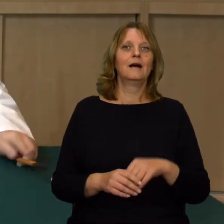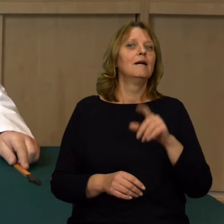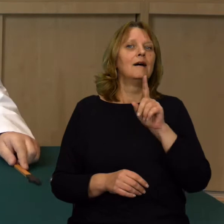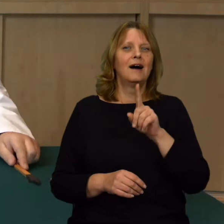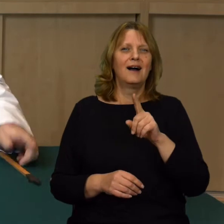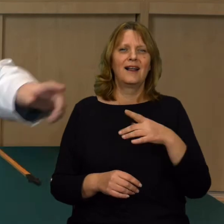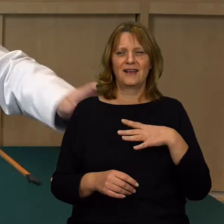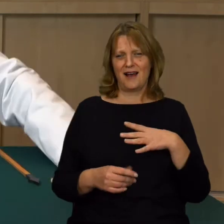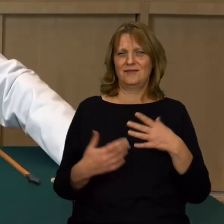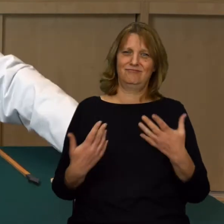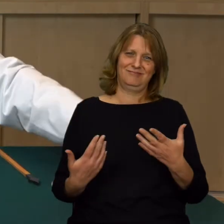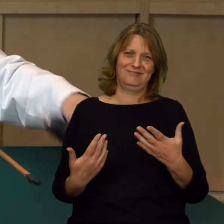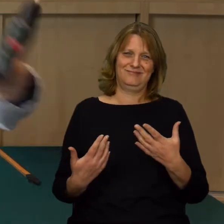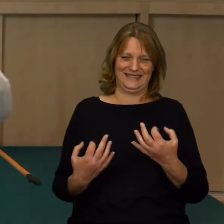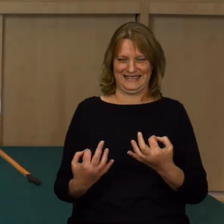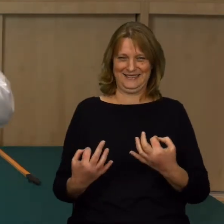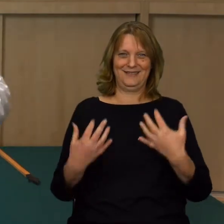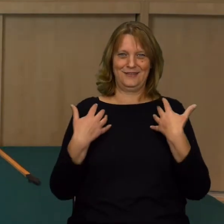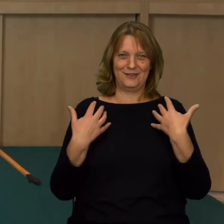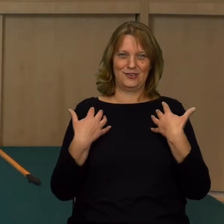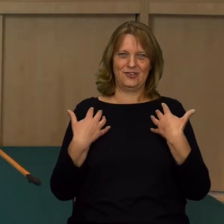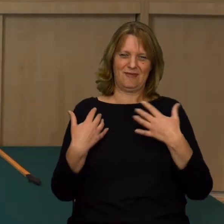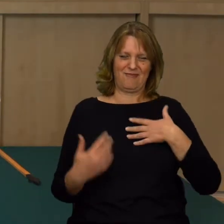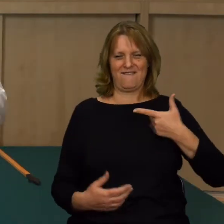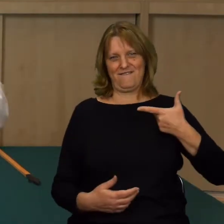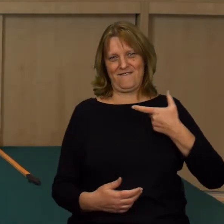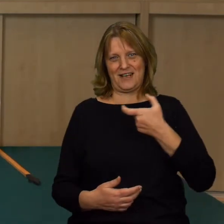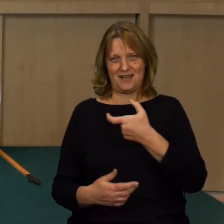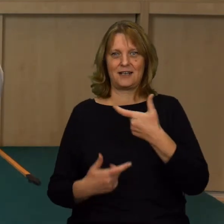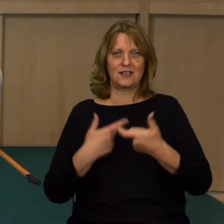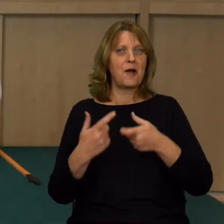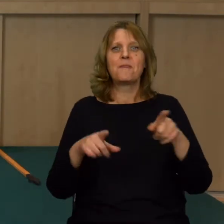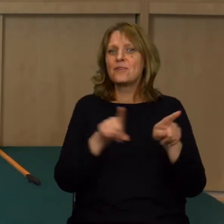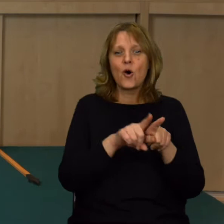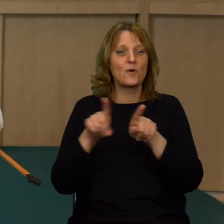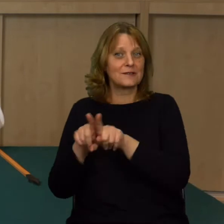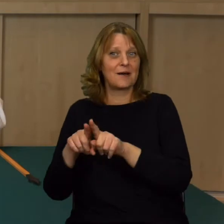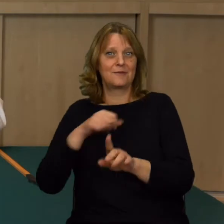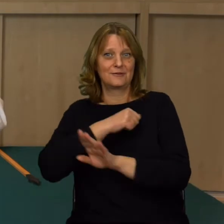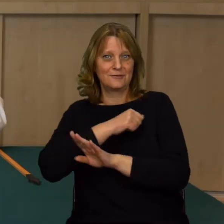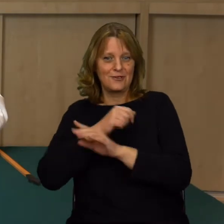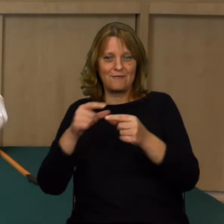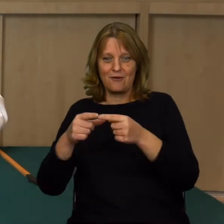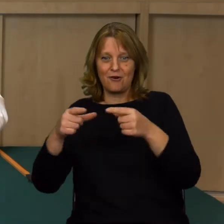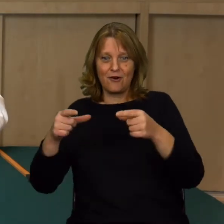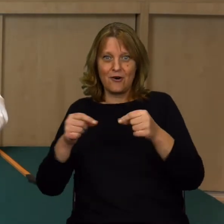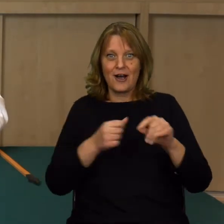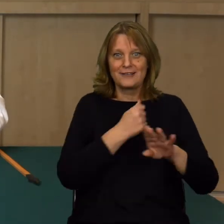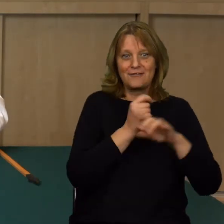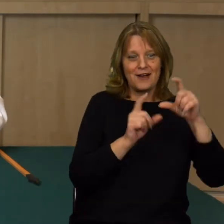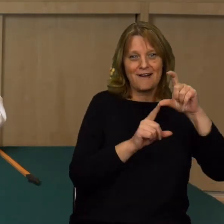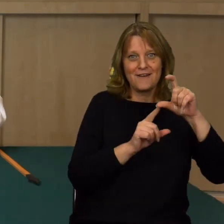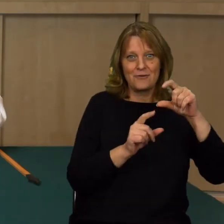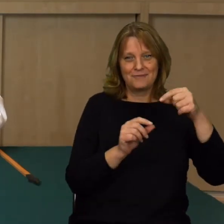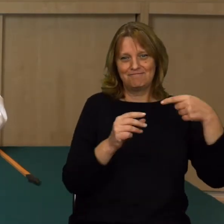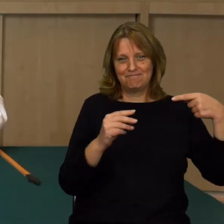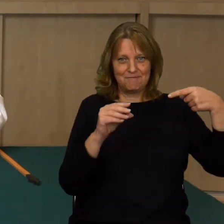Ale jestem współczesnym jaskiniowcem. I mam do tego wiertarkę. I to samo drewięko i tym razem tutaj kołeczek, który